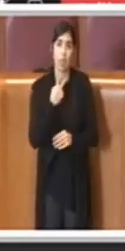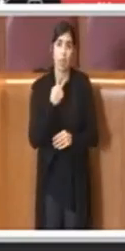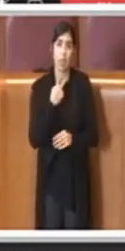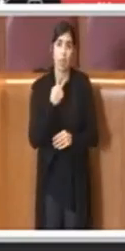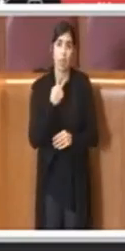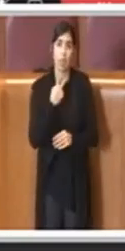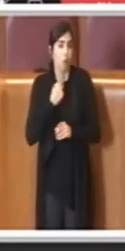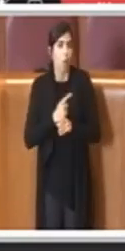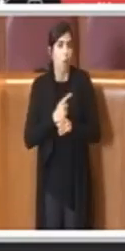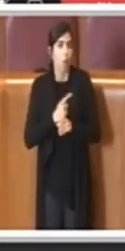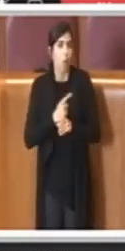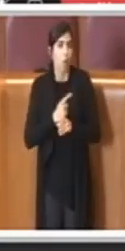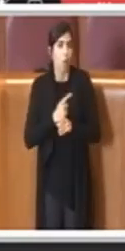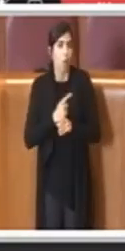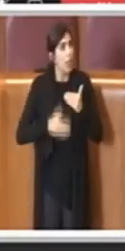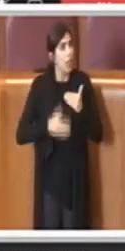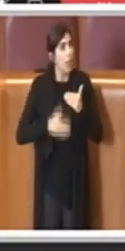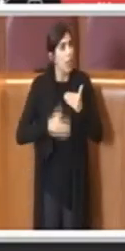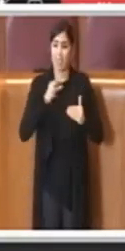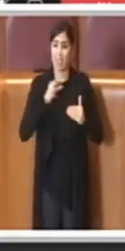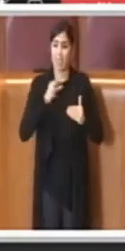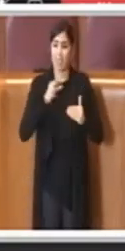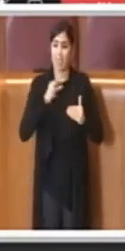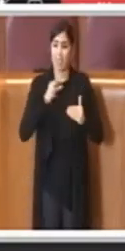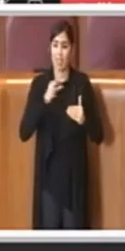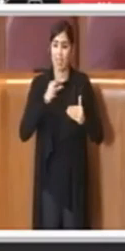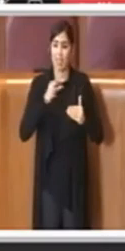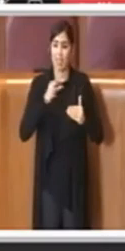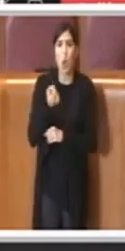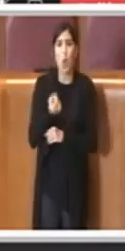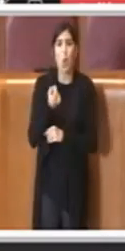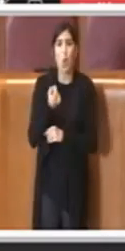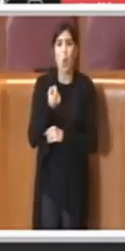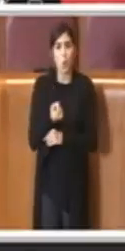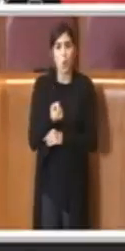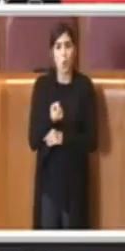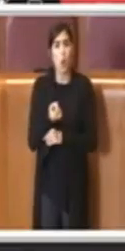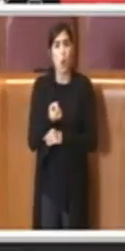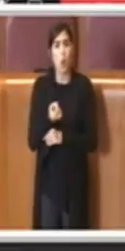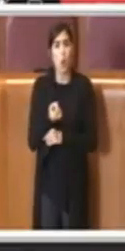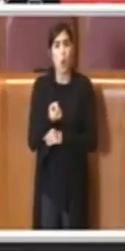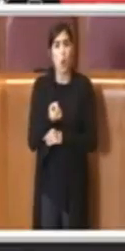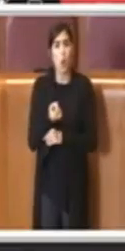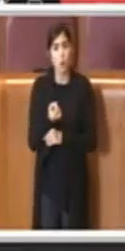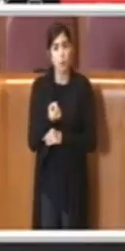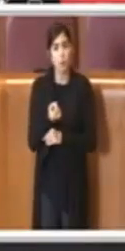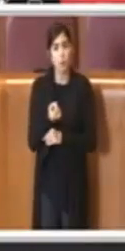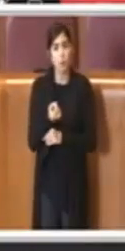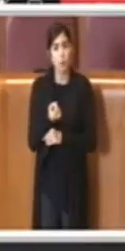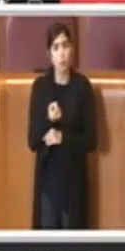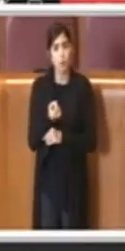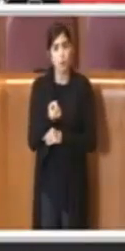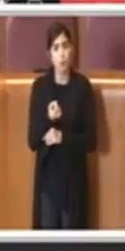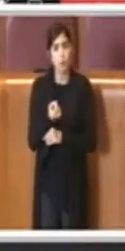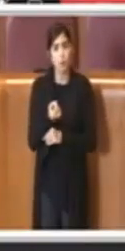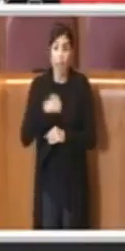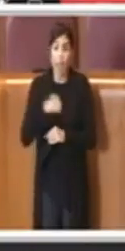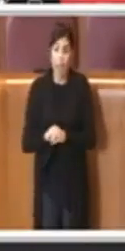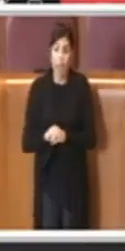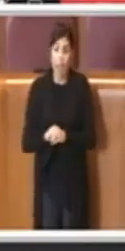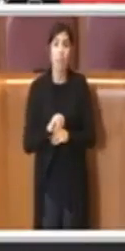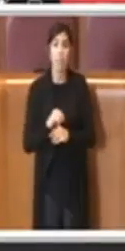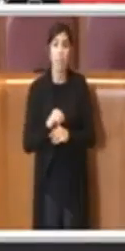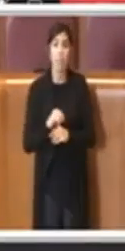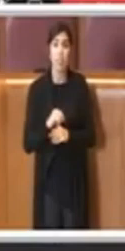limitazioni e carenze di introiti, con conseguenze economiche sui lavoratori,